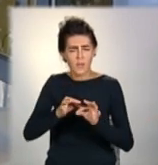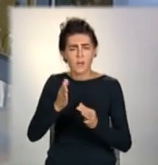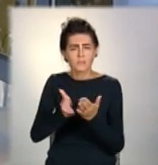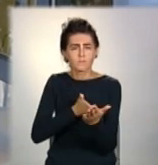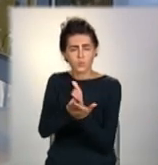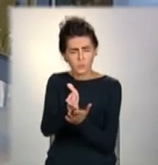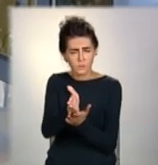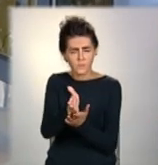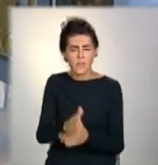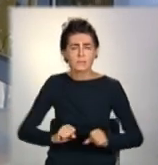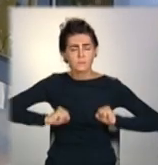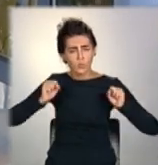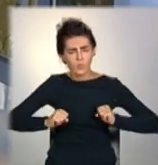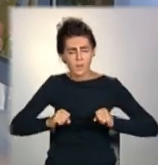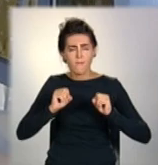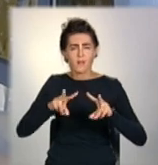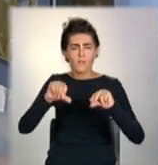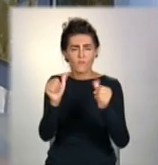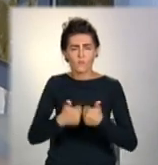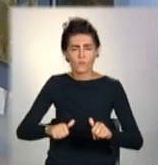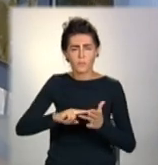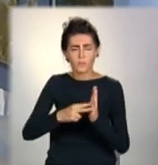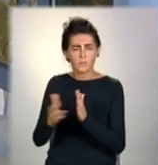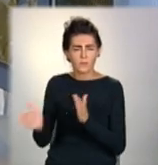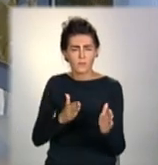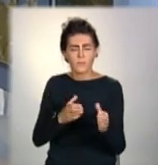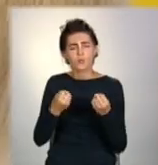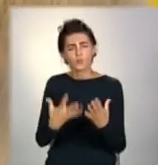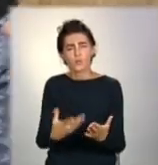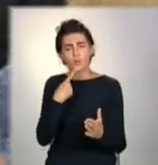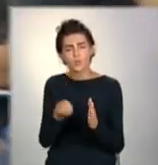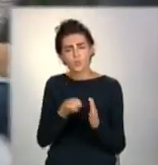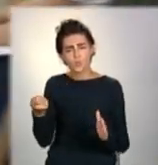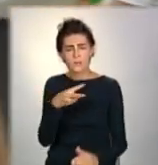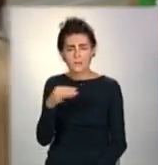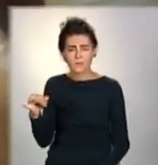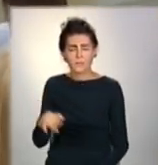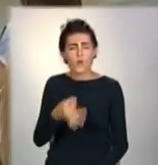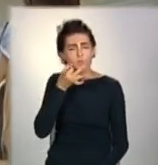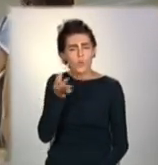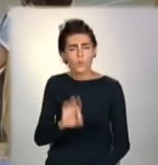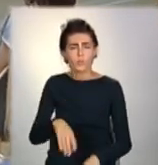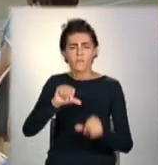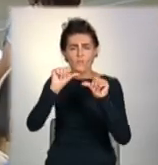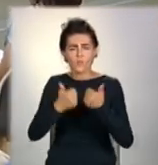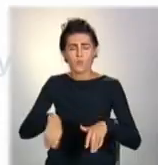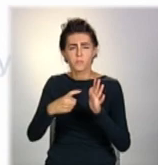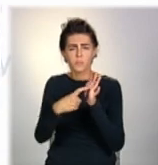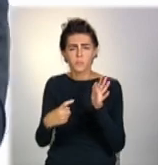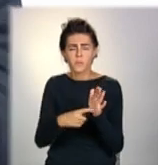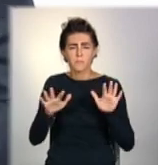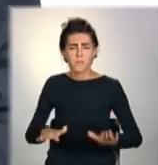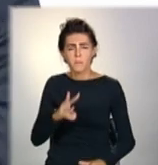як формувати акшн-план, як це довгосрочний. Досвідом про формування стратегії поділився й